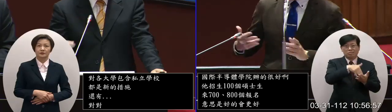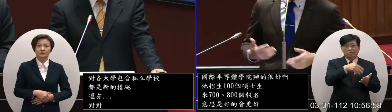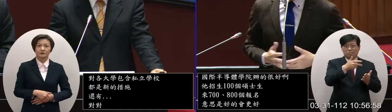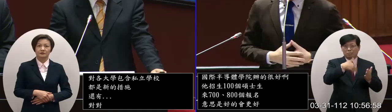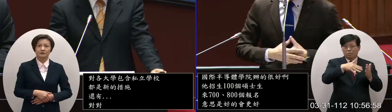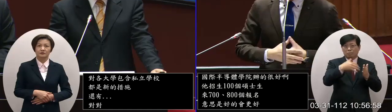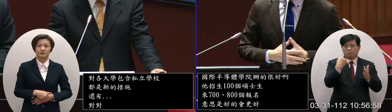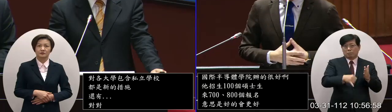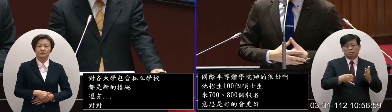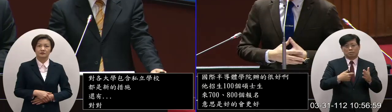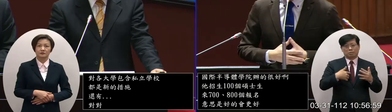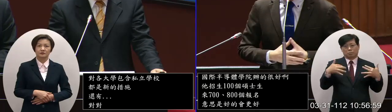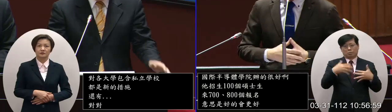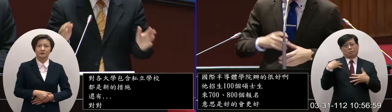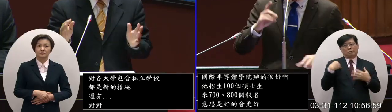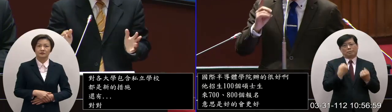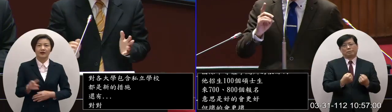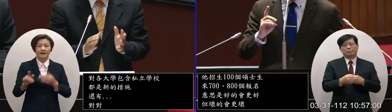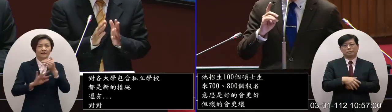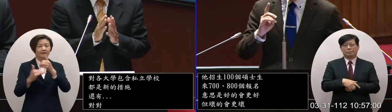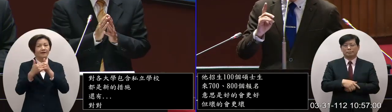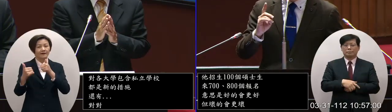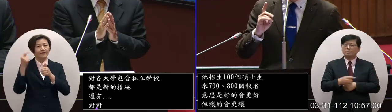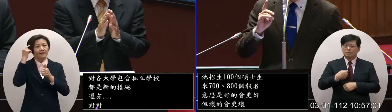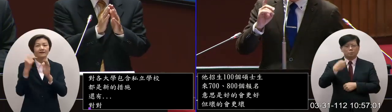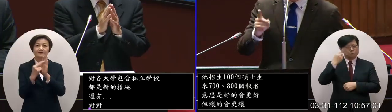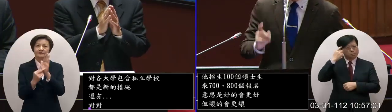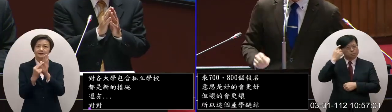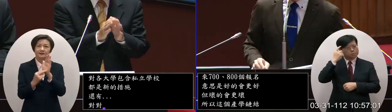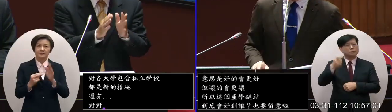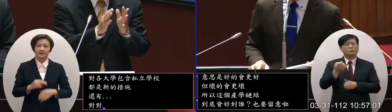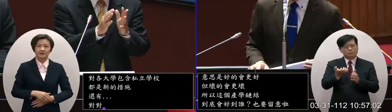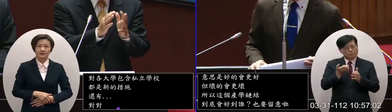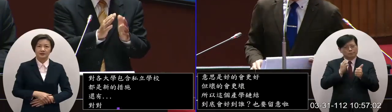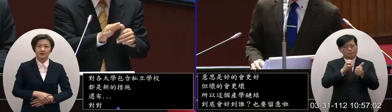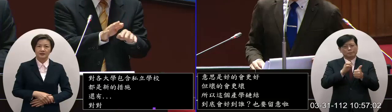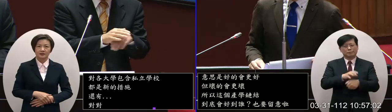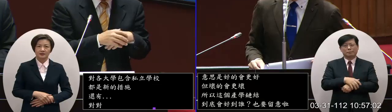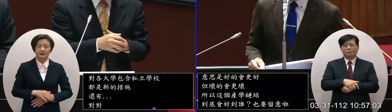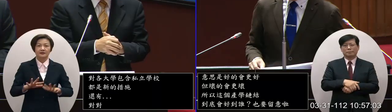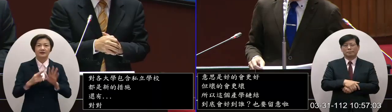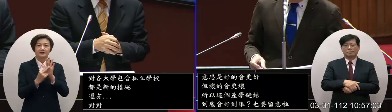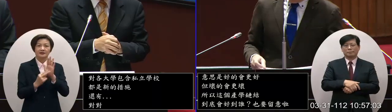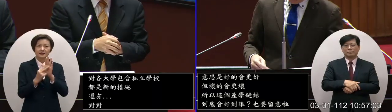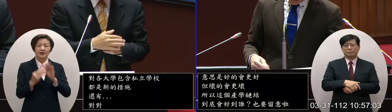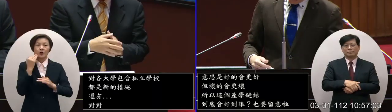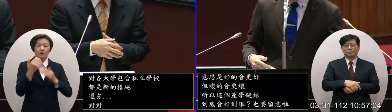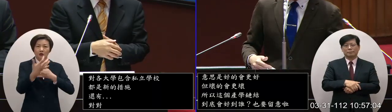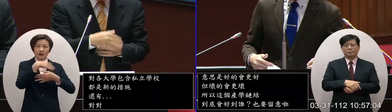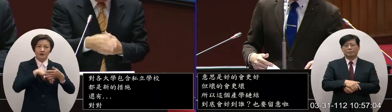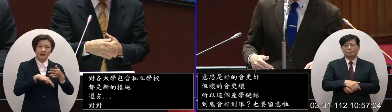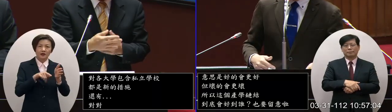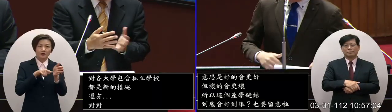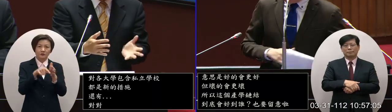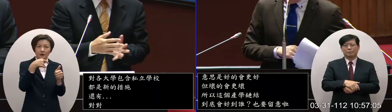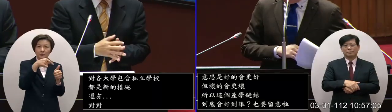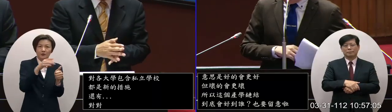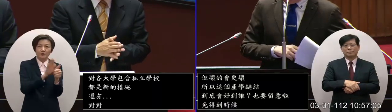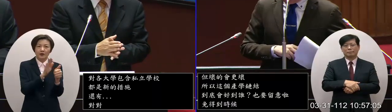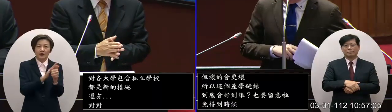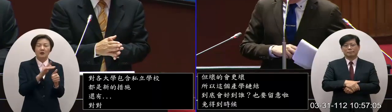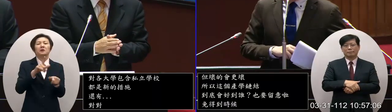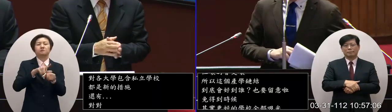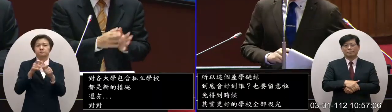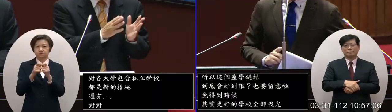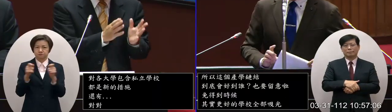可能救不起來的反而他的問題還是在所以這個東西我是覺得說我們先預先講在前面應該現在會列入專服的其實是已經有一